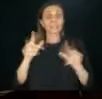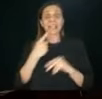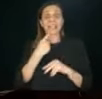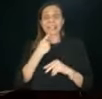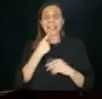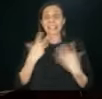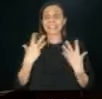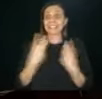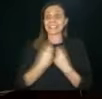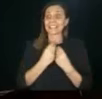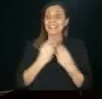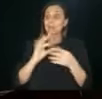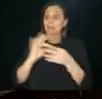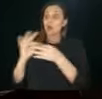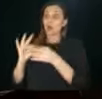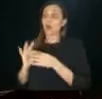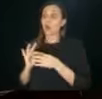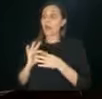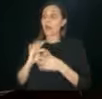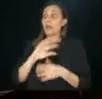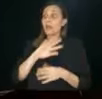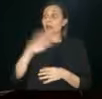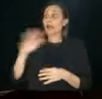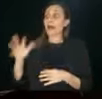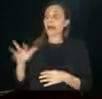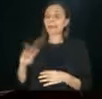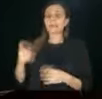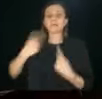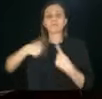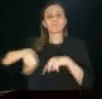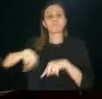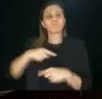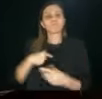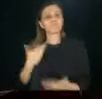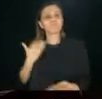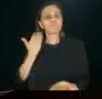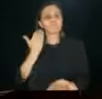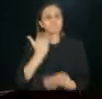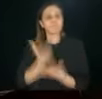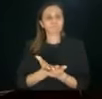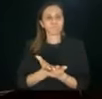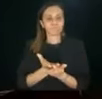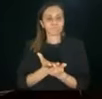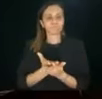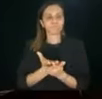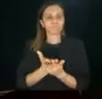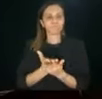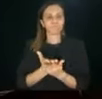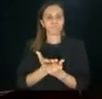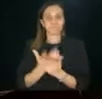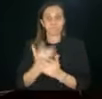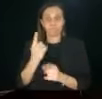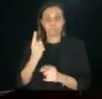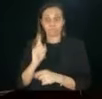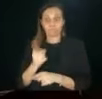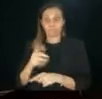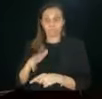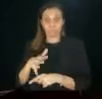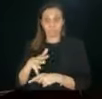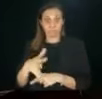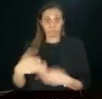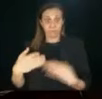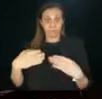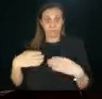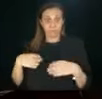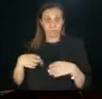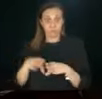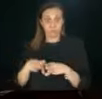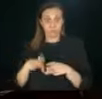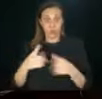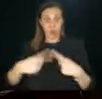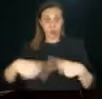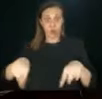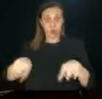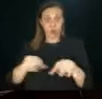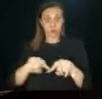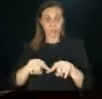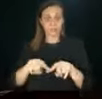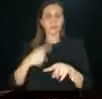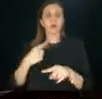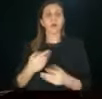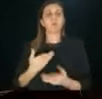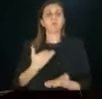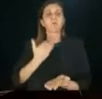insieme ad altri colleghi abbiamo presentato, ed è adesso in dirittura d'arrivo insomma in consiglio,